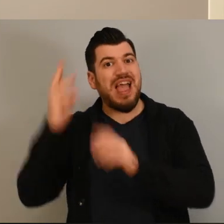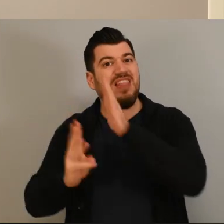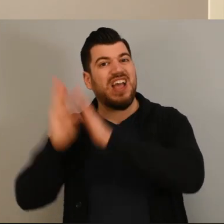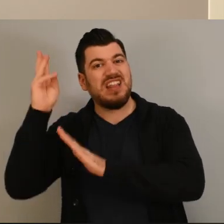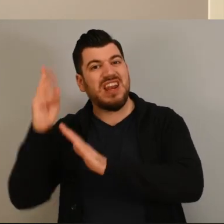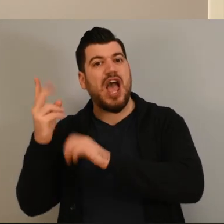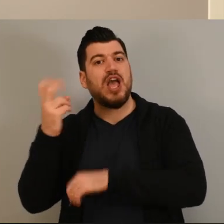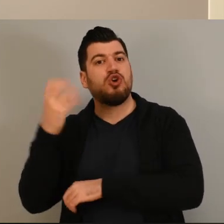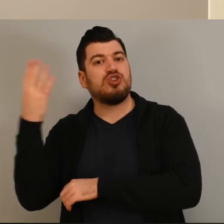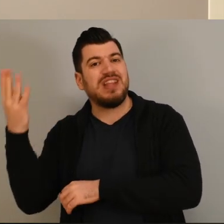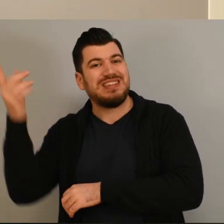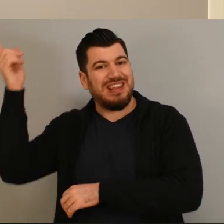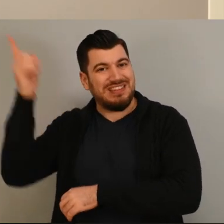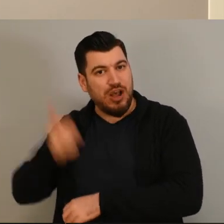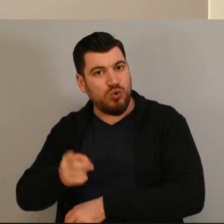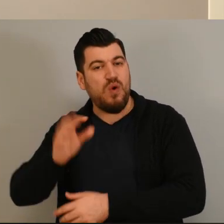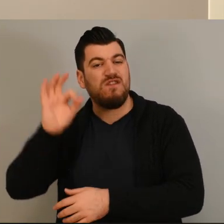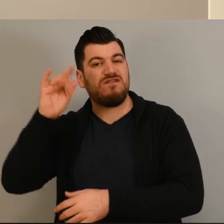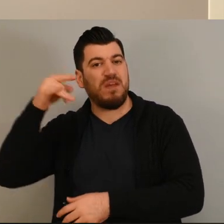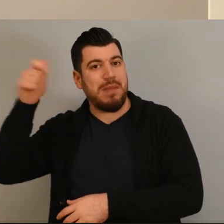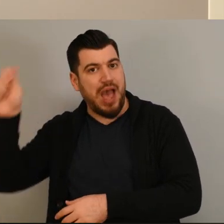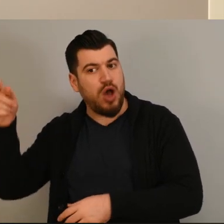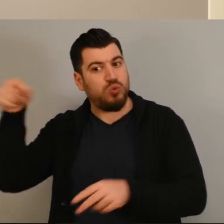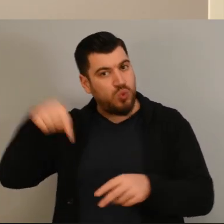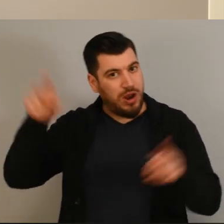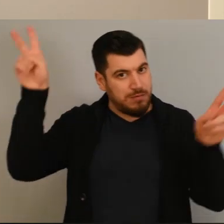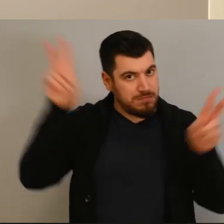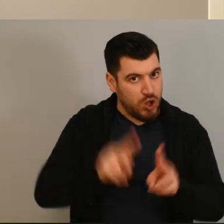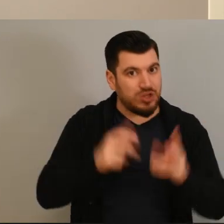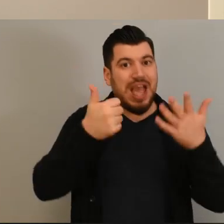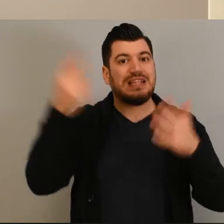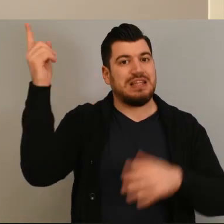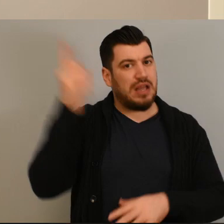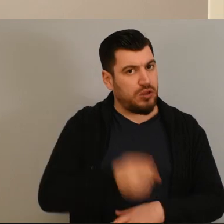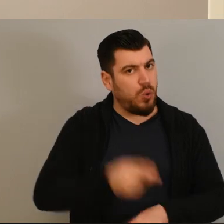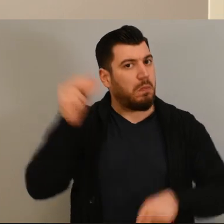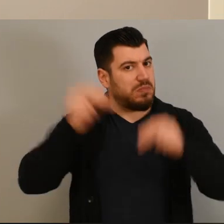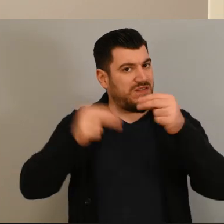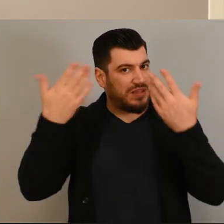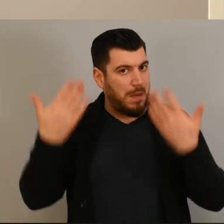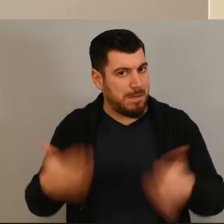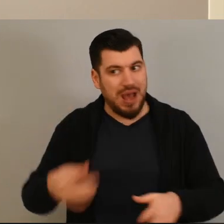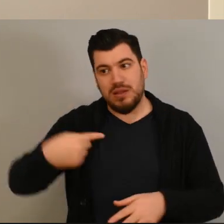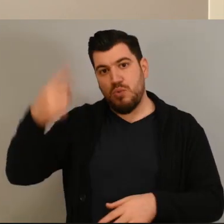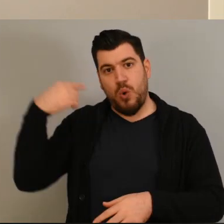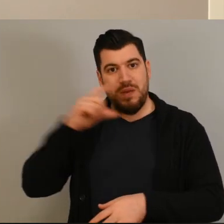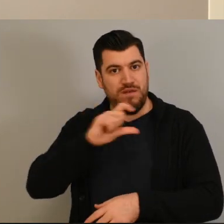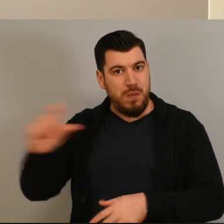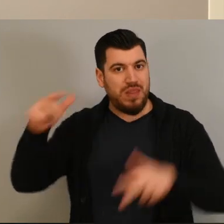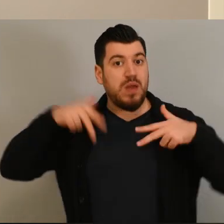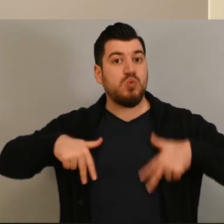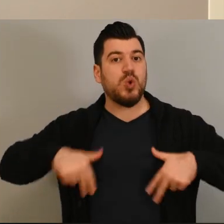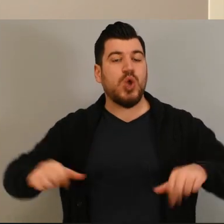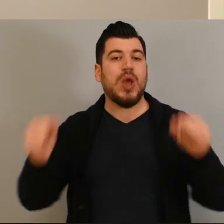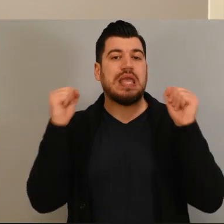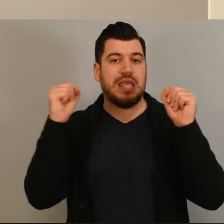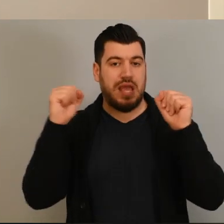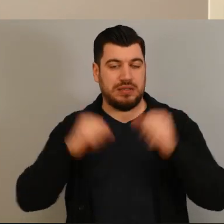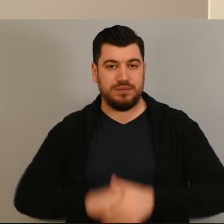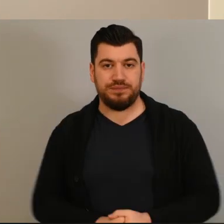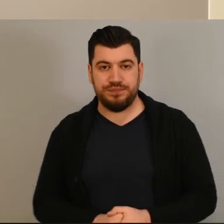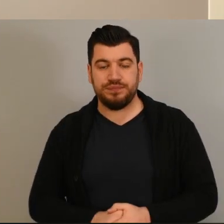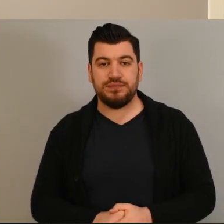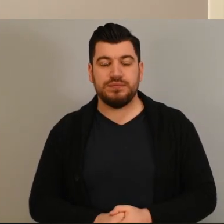στο 13% ή στο 24% ΦΠΑ πλέον έπεσε στο 6%, ψηφίστηκε αυτό την περασμένη εβδομάδα από το Υπουργείο